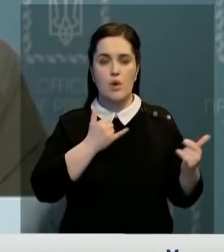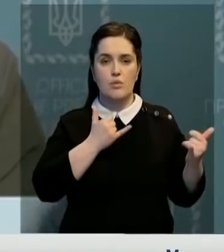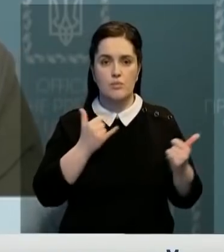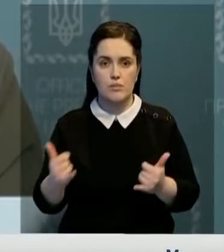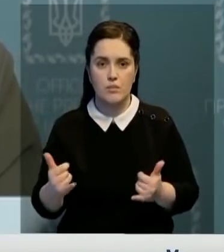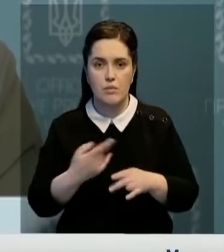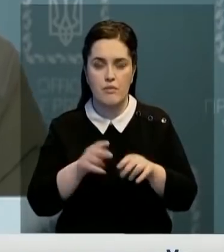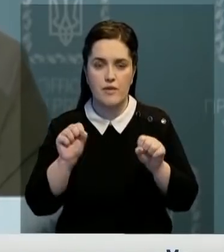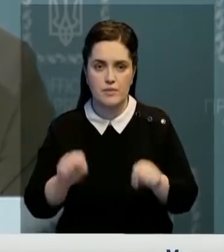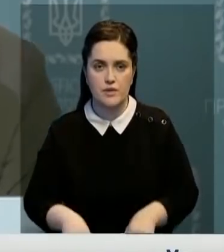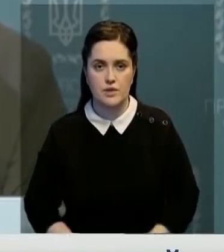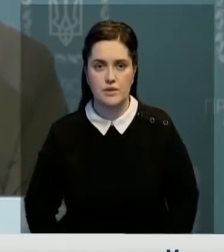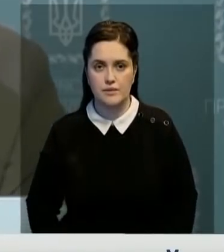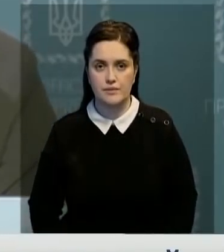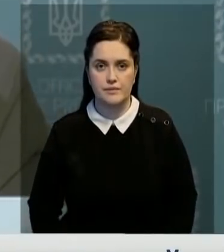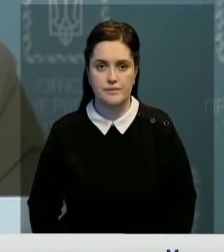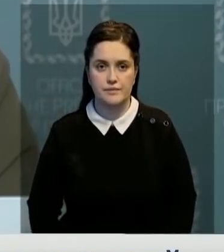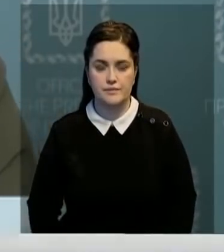и что это возможно. Евросоюз.